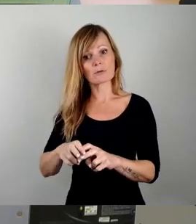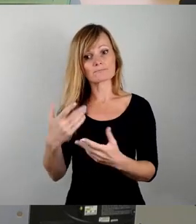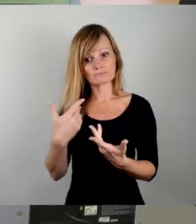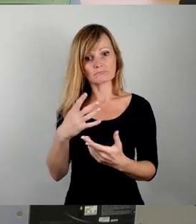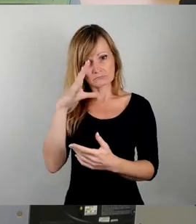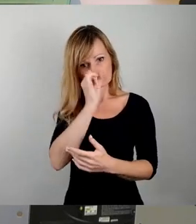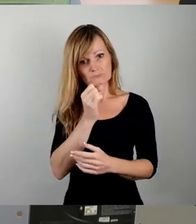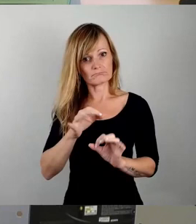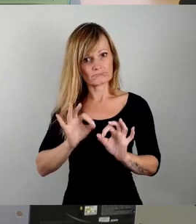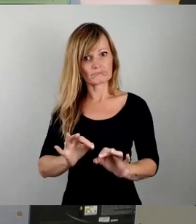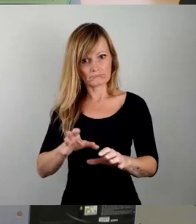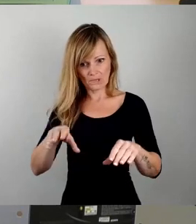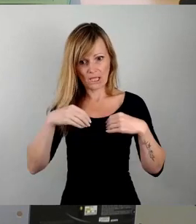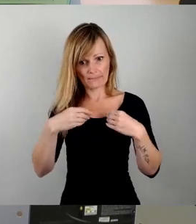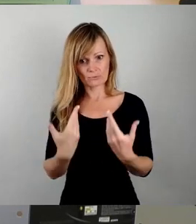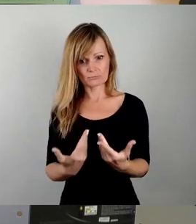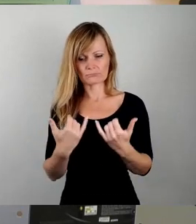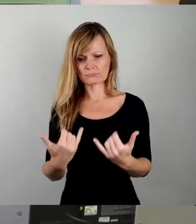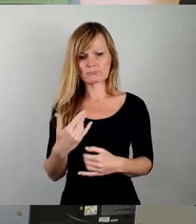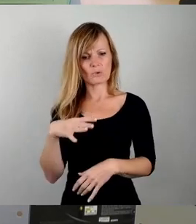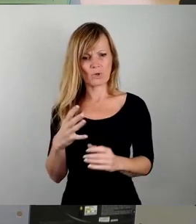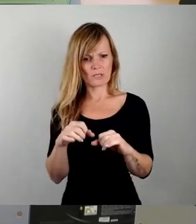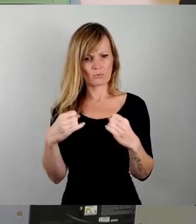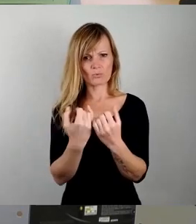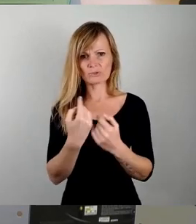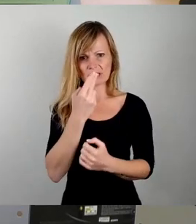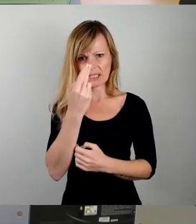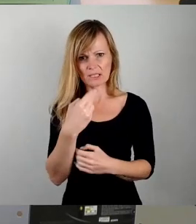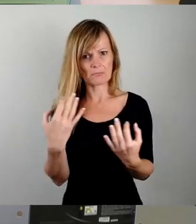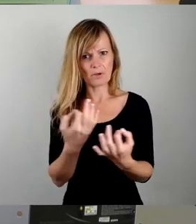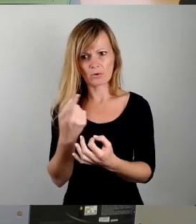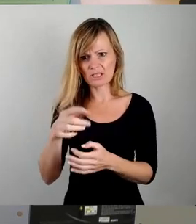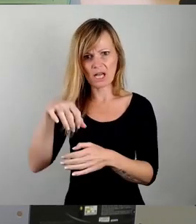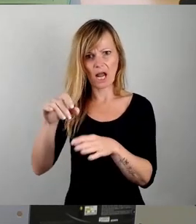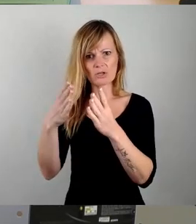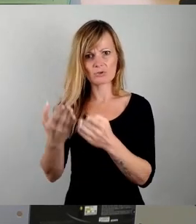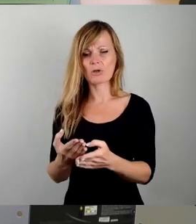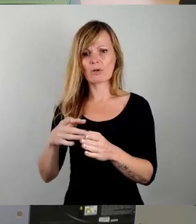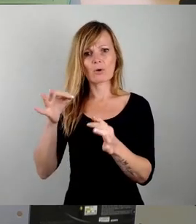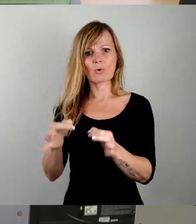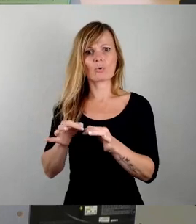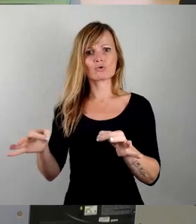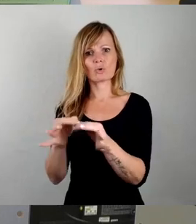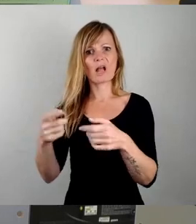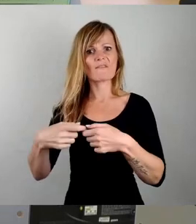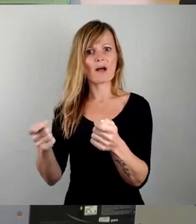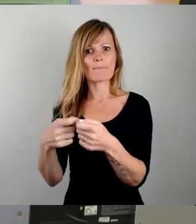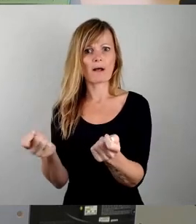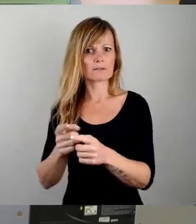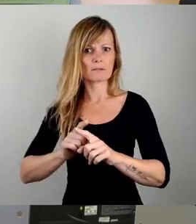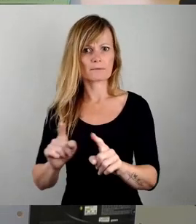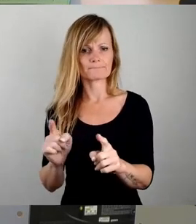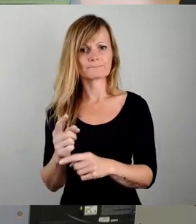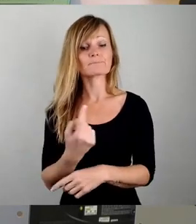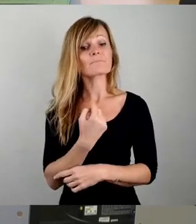Situation keine Notwendigkeit, offensiv die Garagengrundstücke zu vermarkten. Wir sehen aber auch die Notwendigkeit,